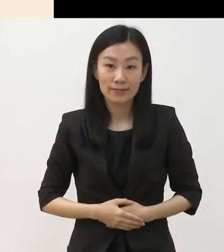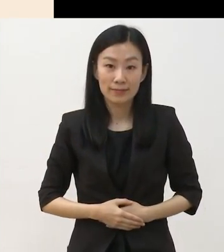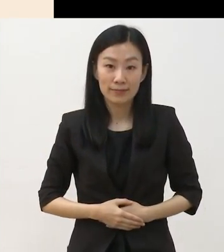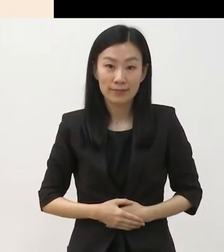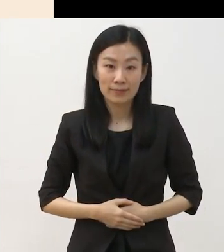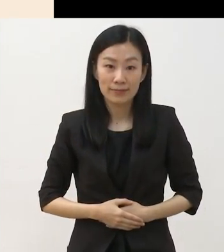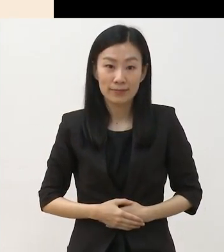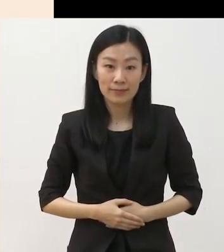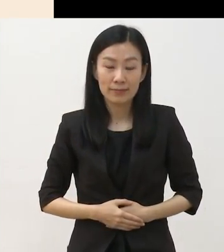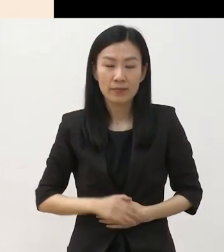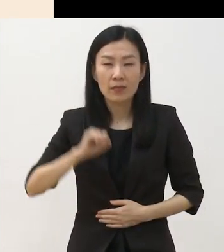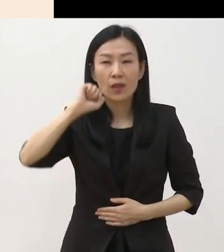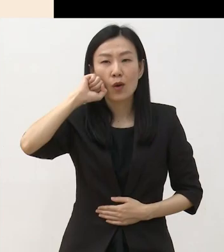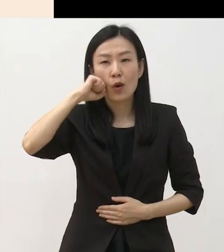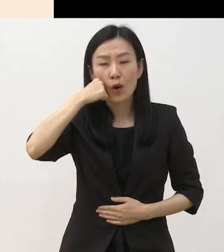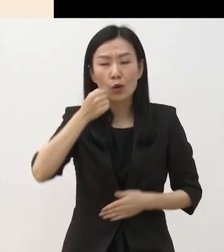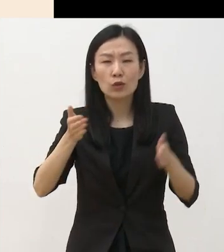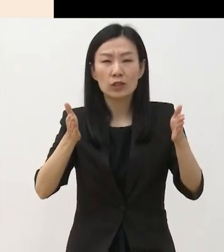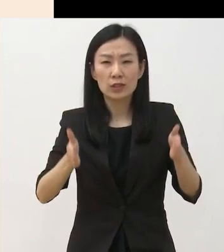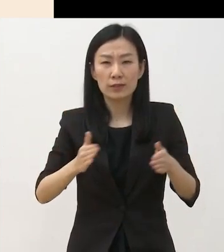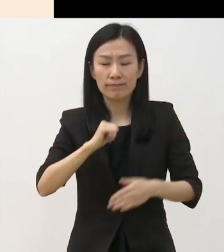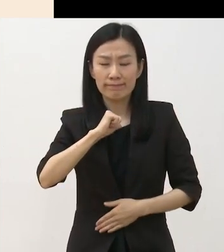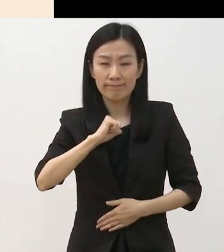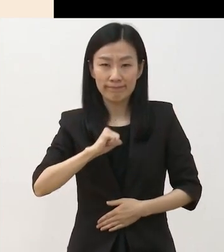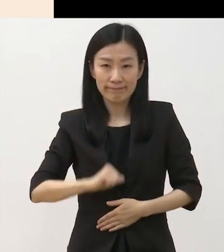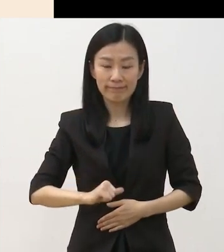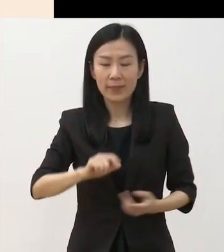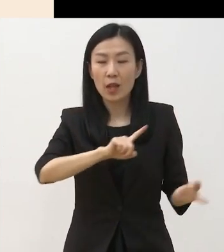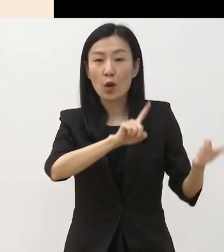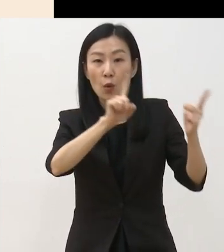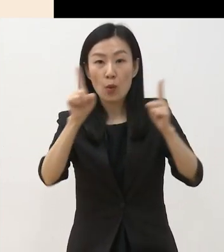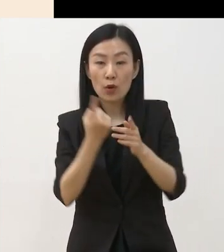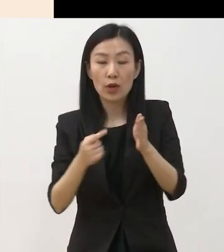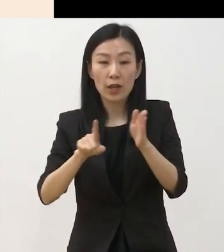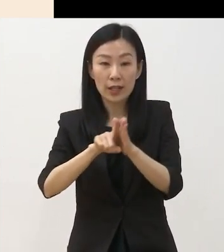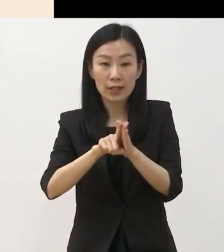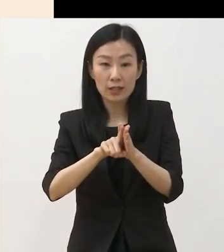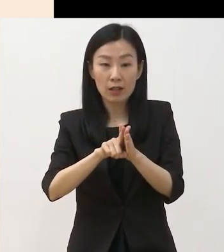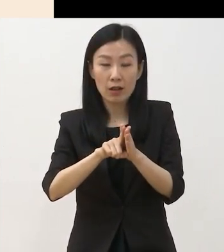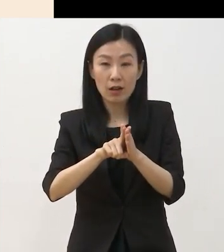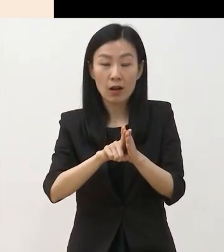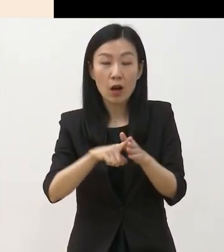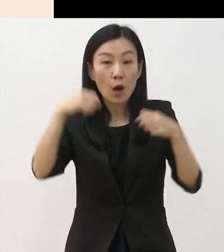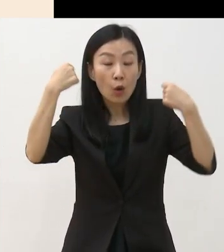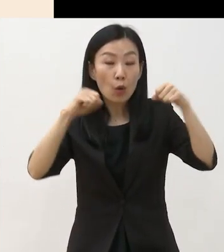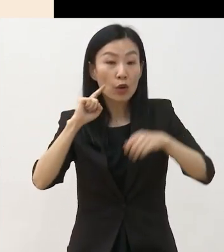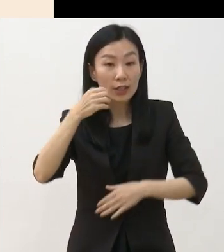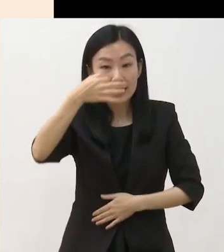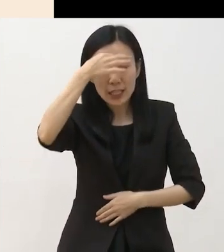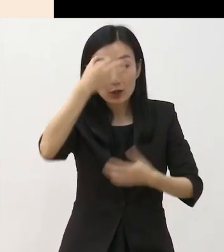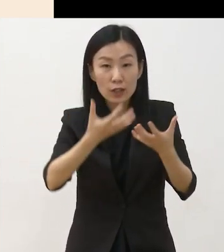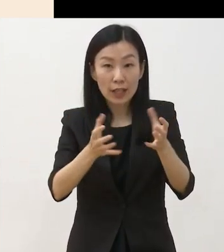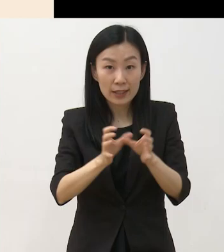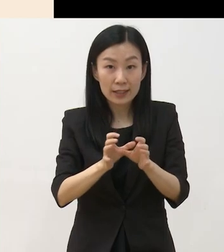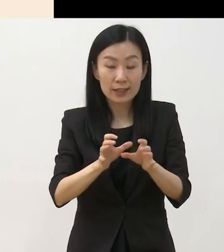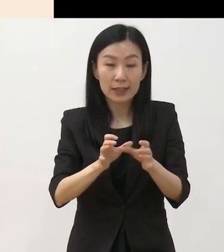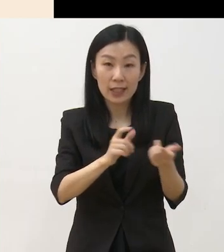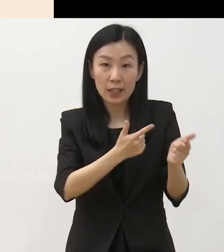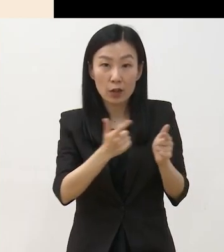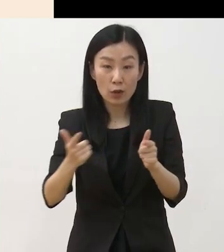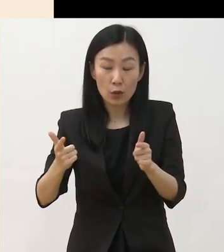어려운 시기 버티며 회복할 수 있도록 공연예술단체 및 예술가 여러분의 지원에